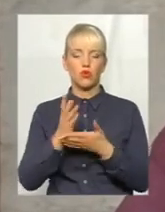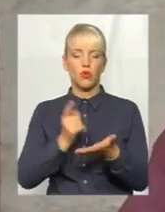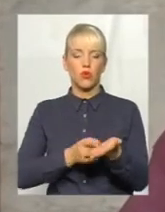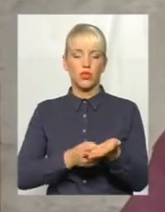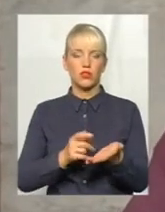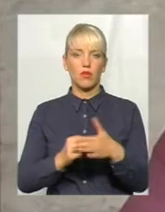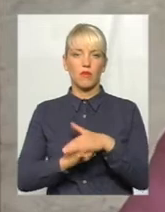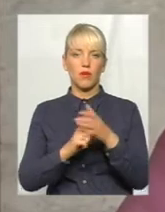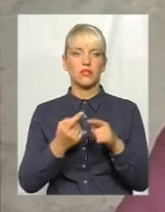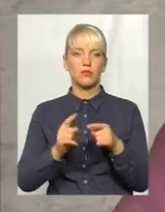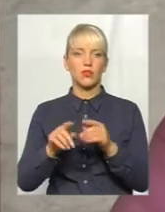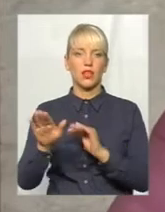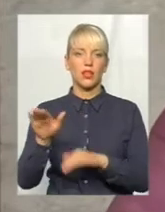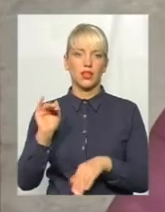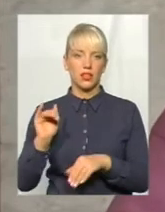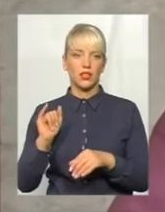Мельник.